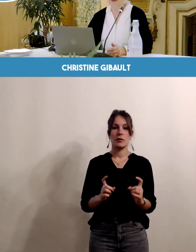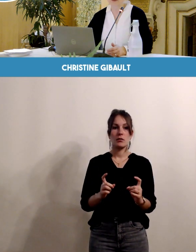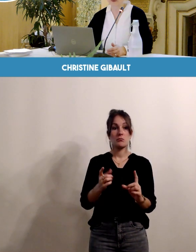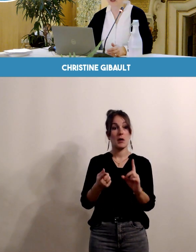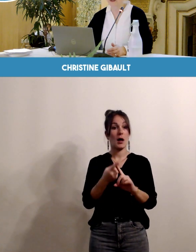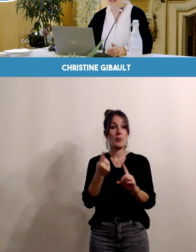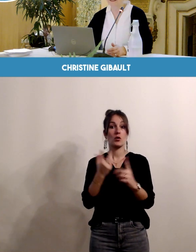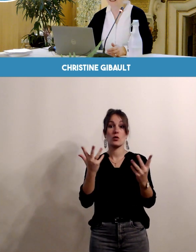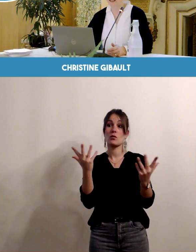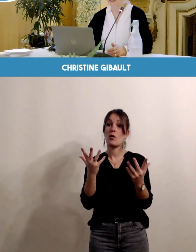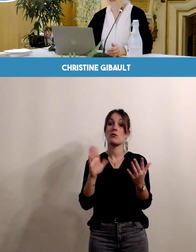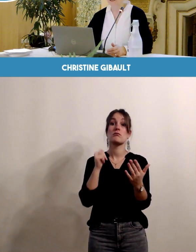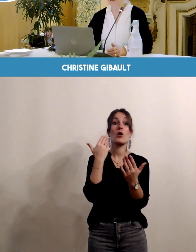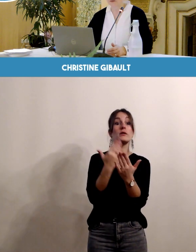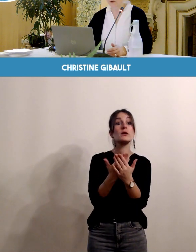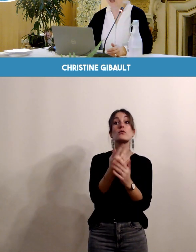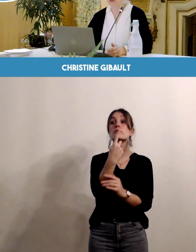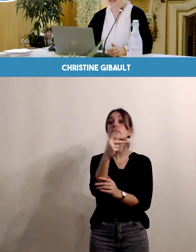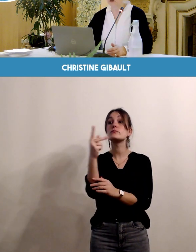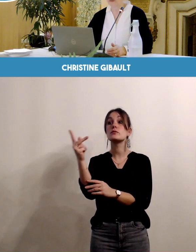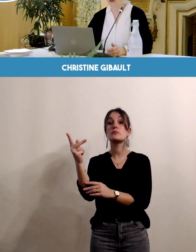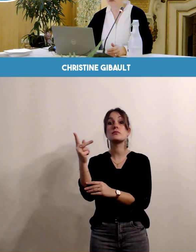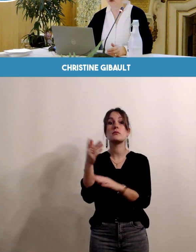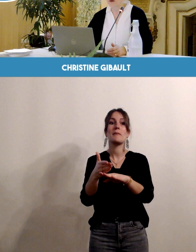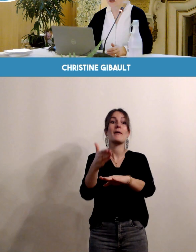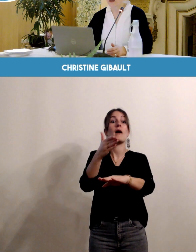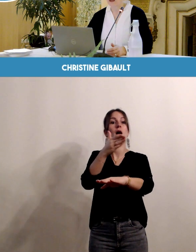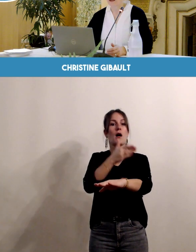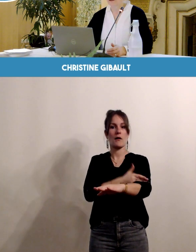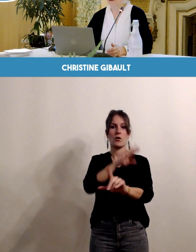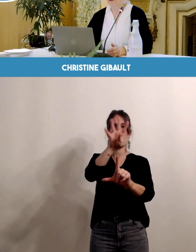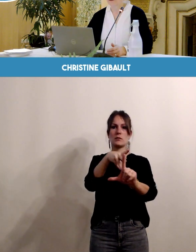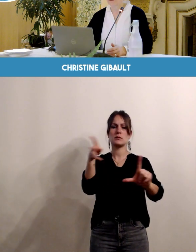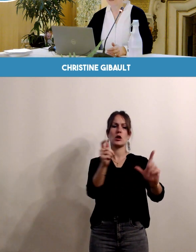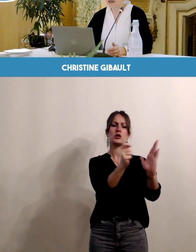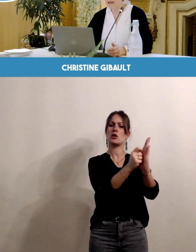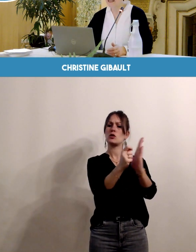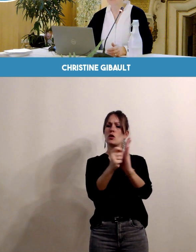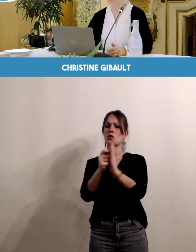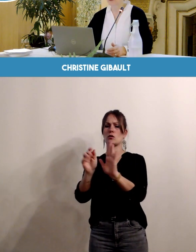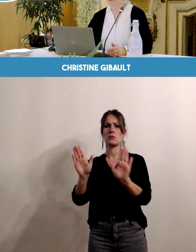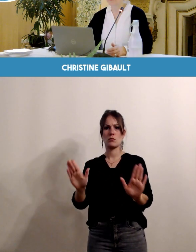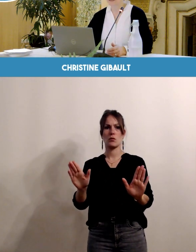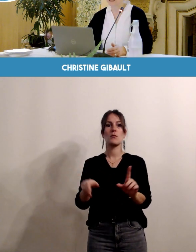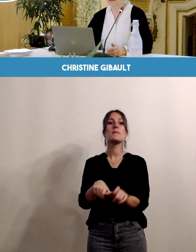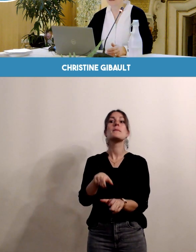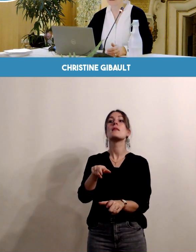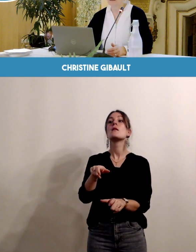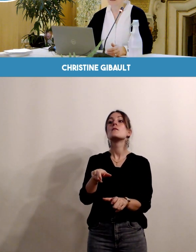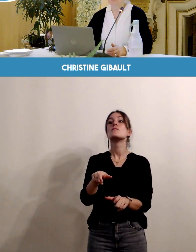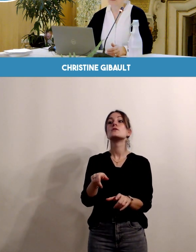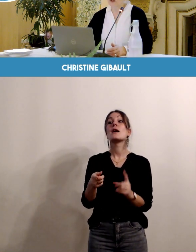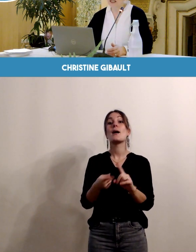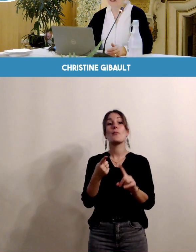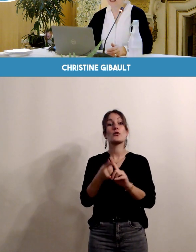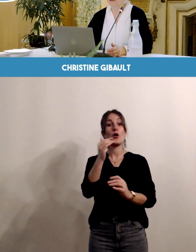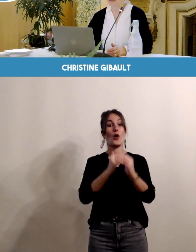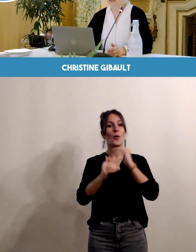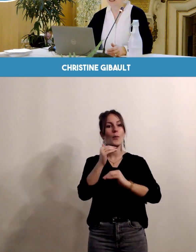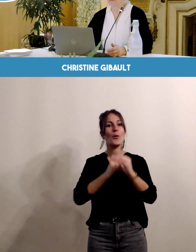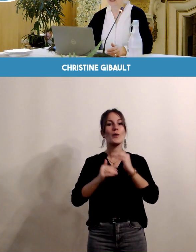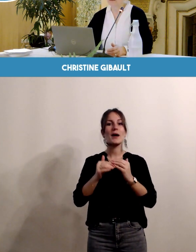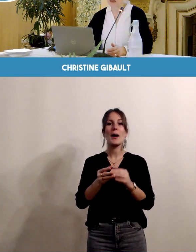possible vos rendez-vous personnalisés d'information et d'accompagnement. Établissez votre programme bien-être, mangez